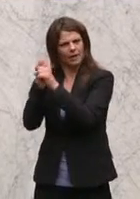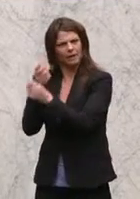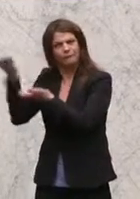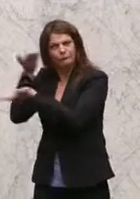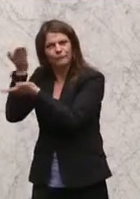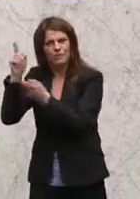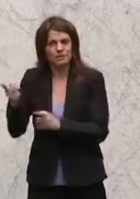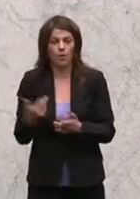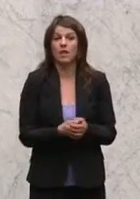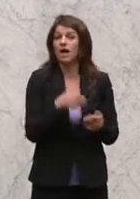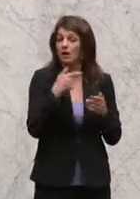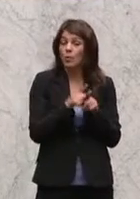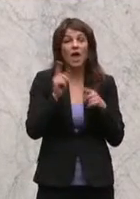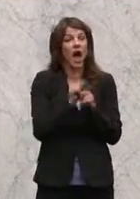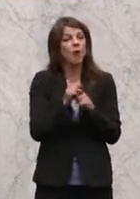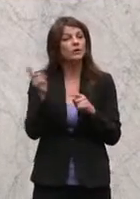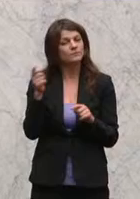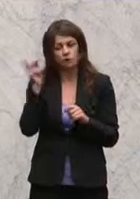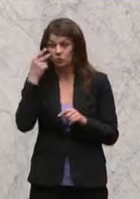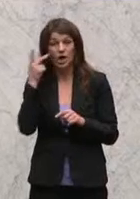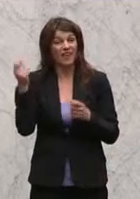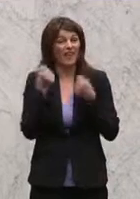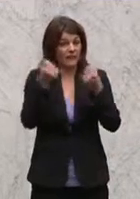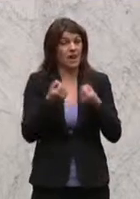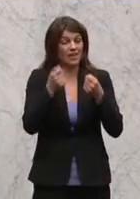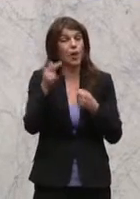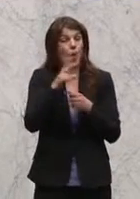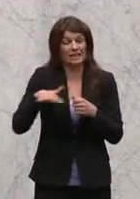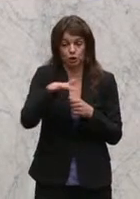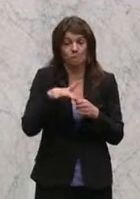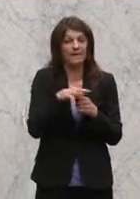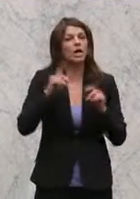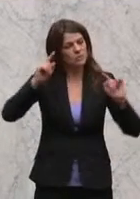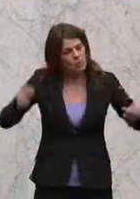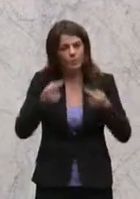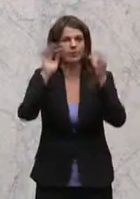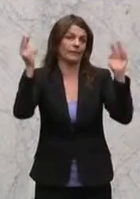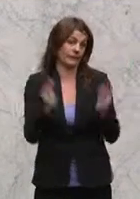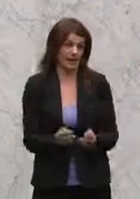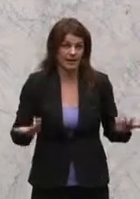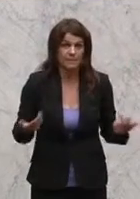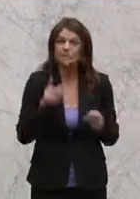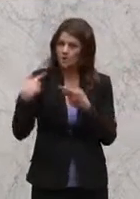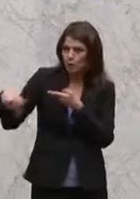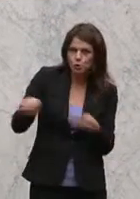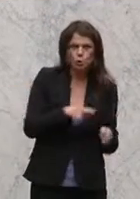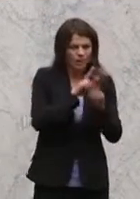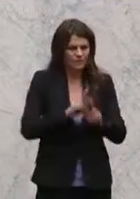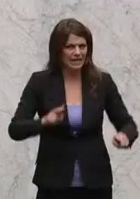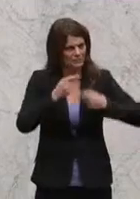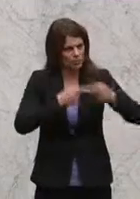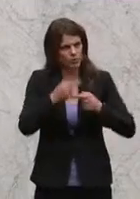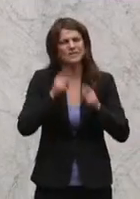Weiters soll auf eine Deeskalation der Gewalt in den kurdischen Gebieten in der Türkei und auf eine rasche Rückkehr zum Friedensprozess